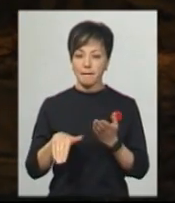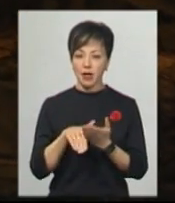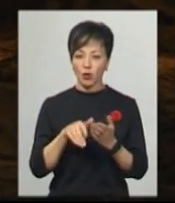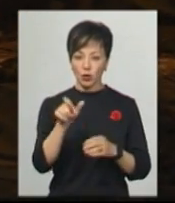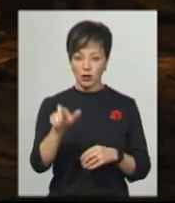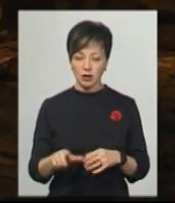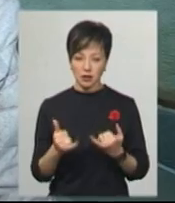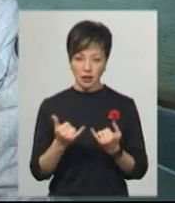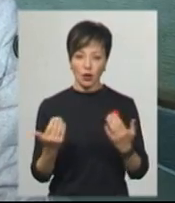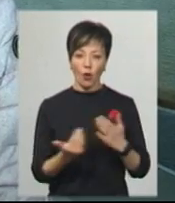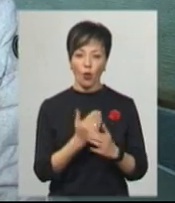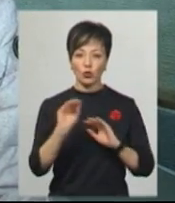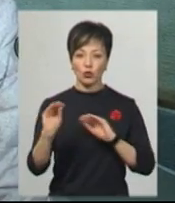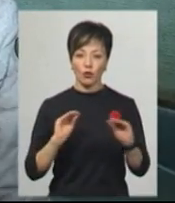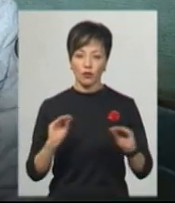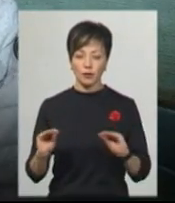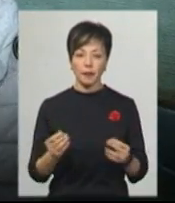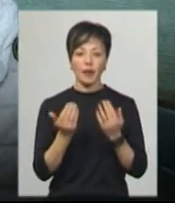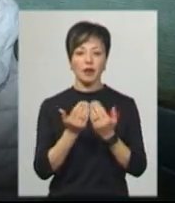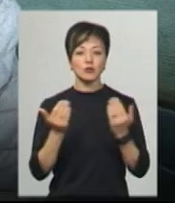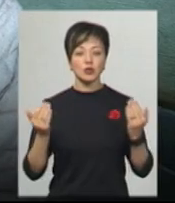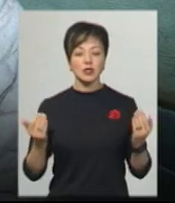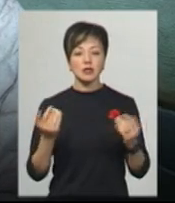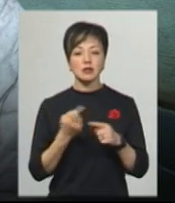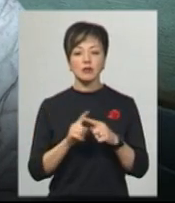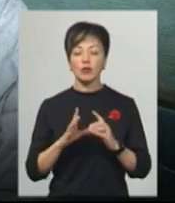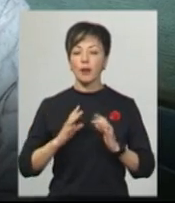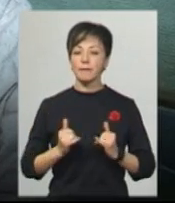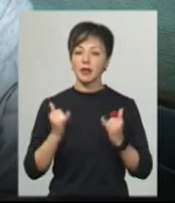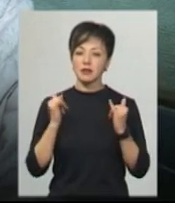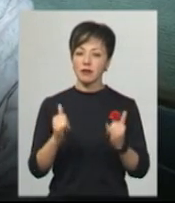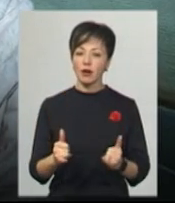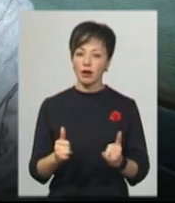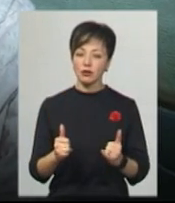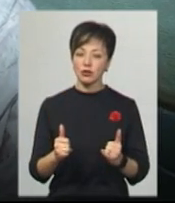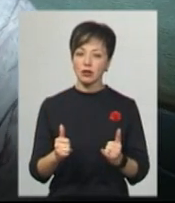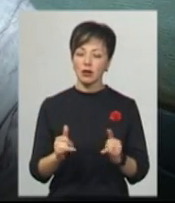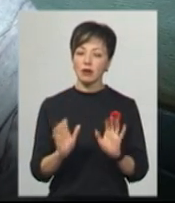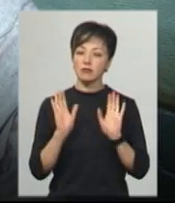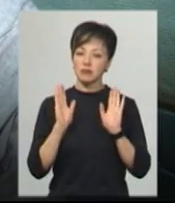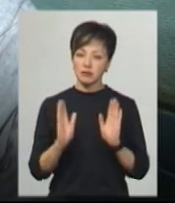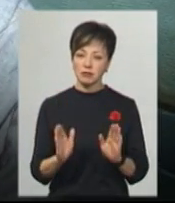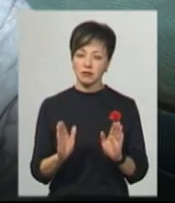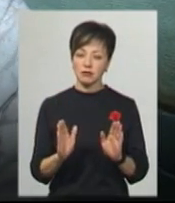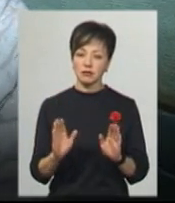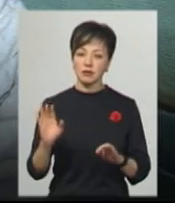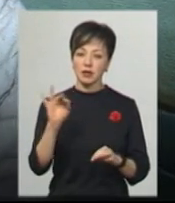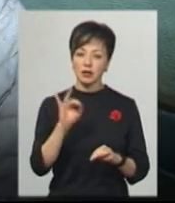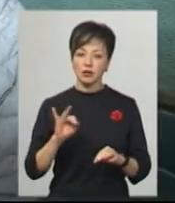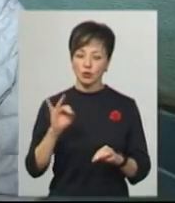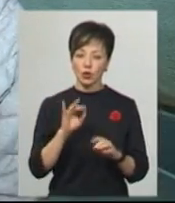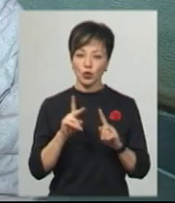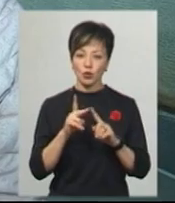експозиції оновлюють. Експозиція цього музею була присвячена винятково сторінкам Другої